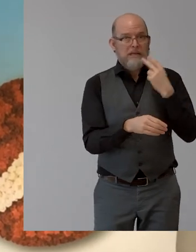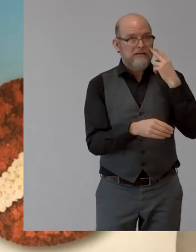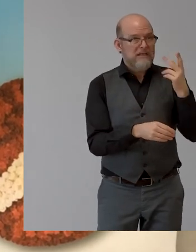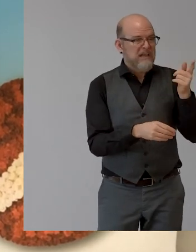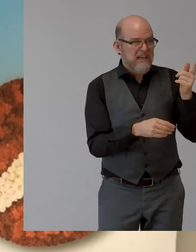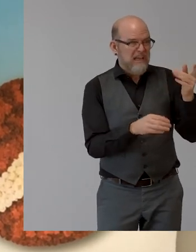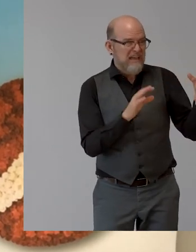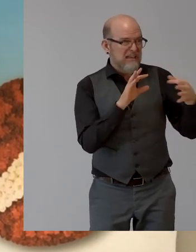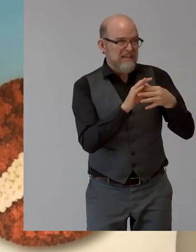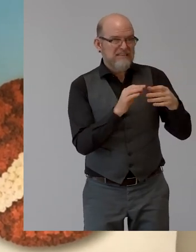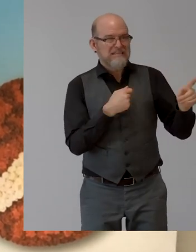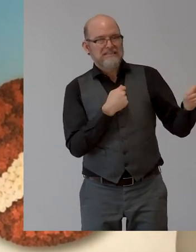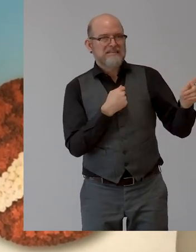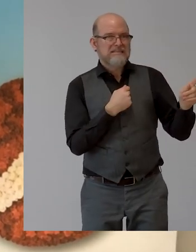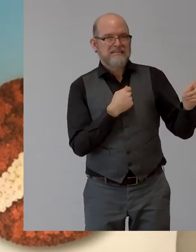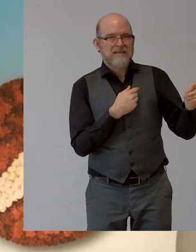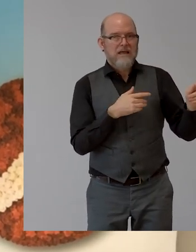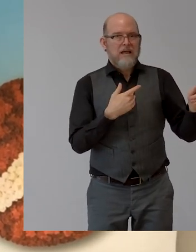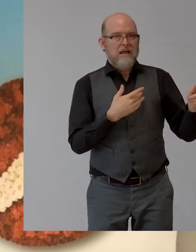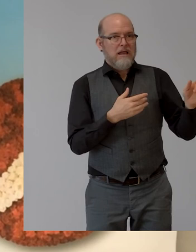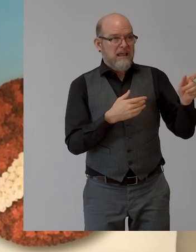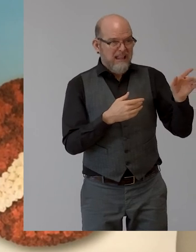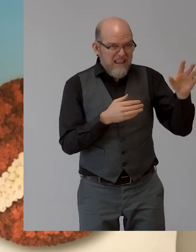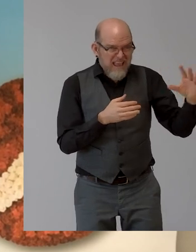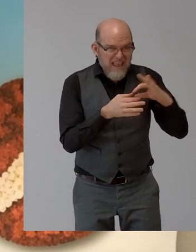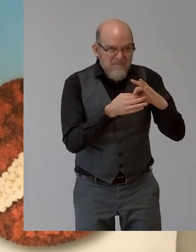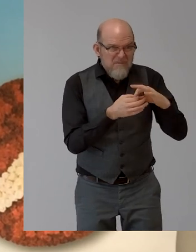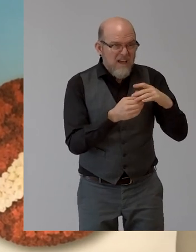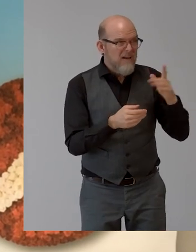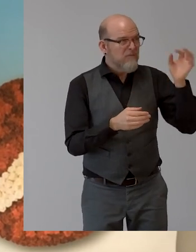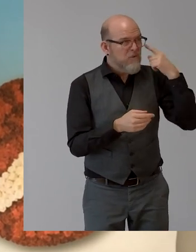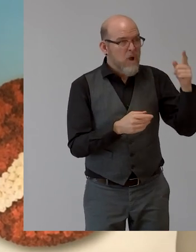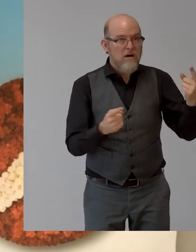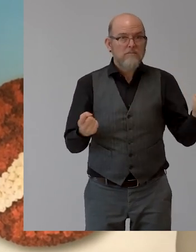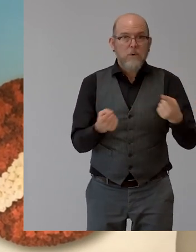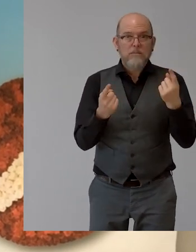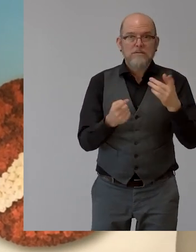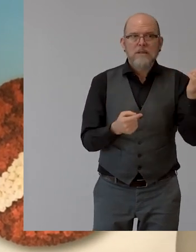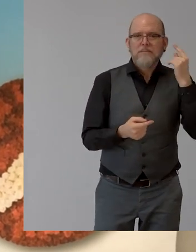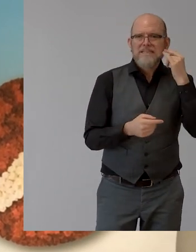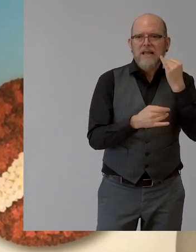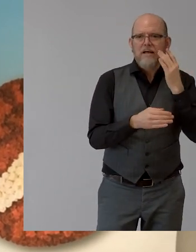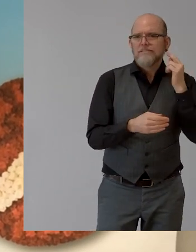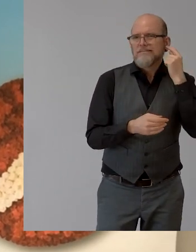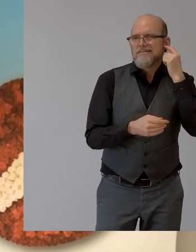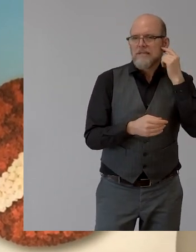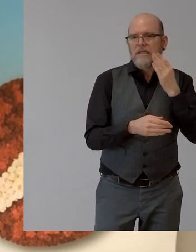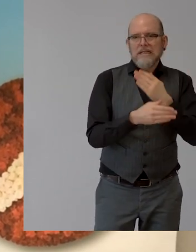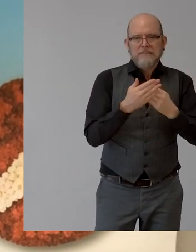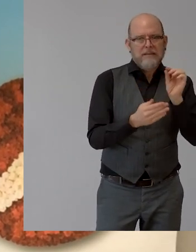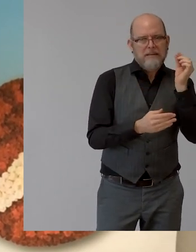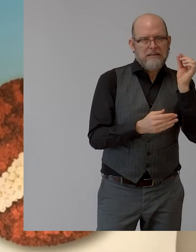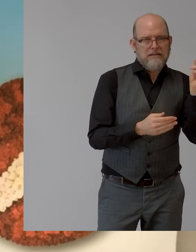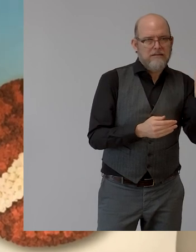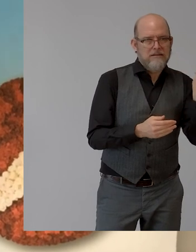enough to do such advertising, and so the discussion with Gregor Templin is